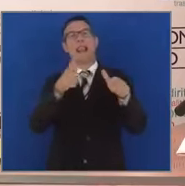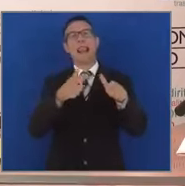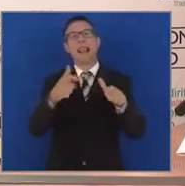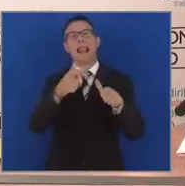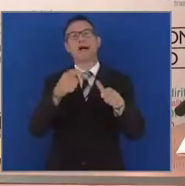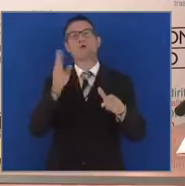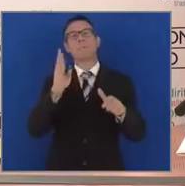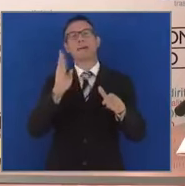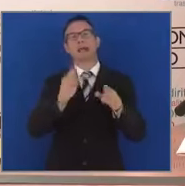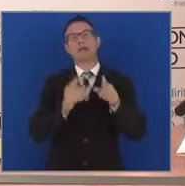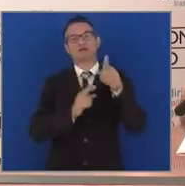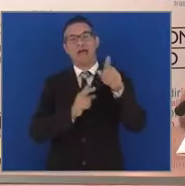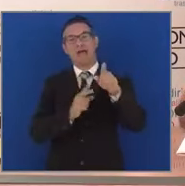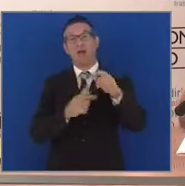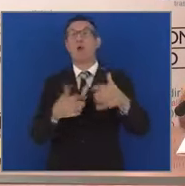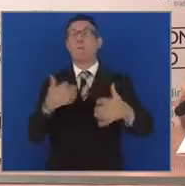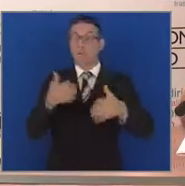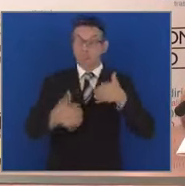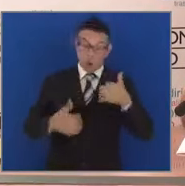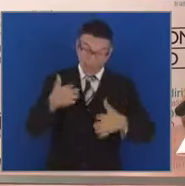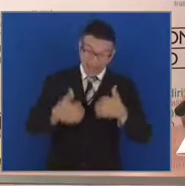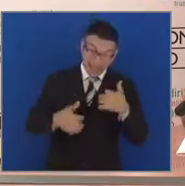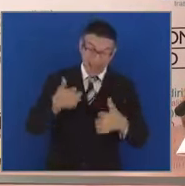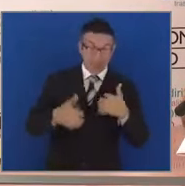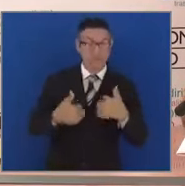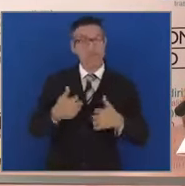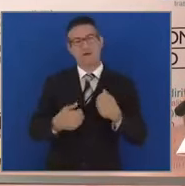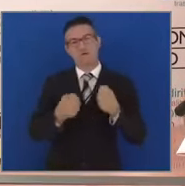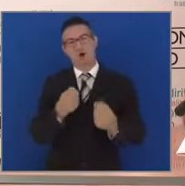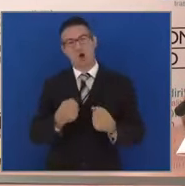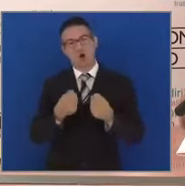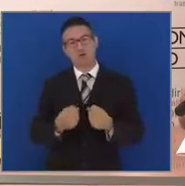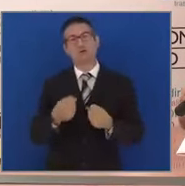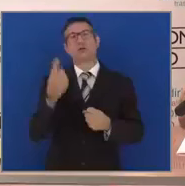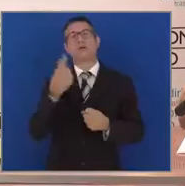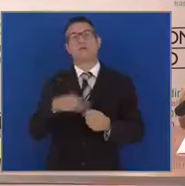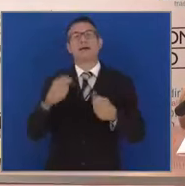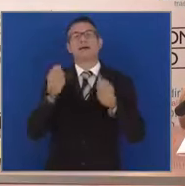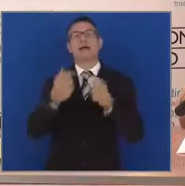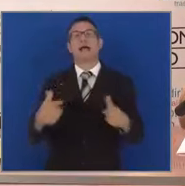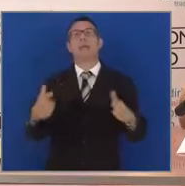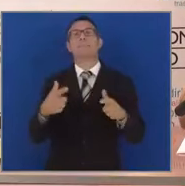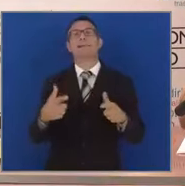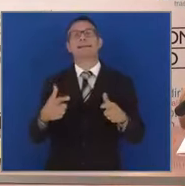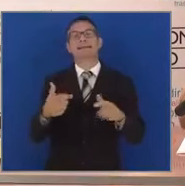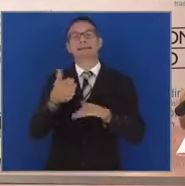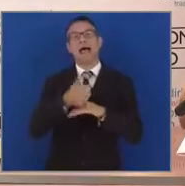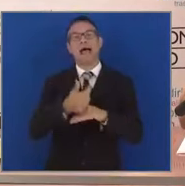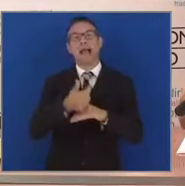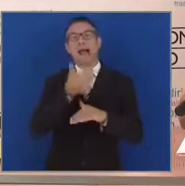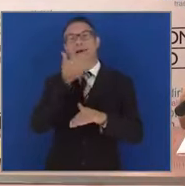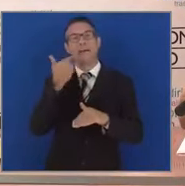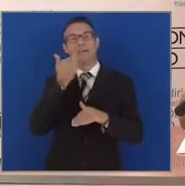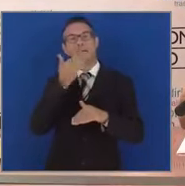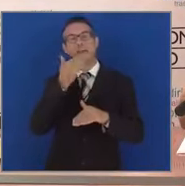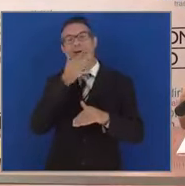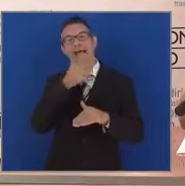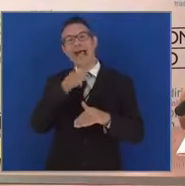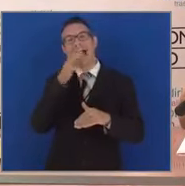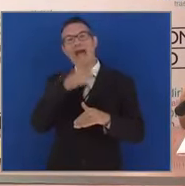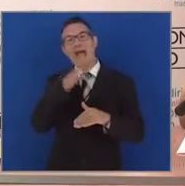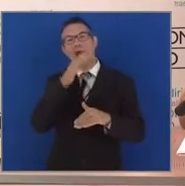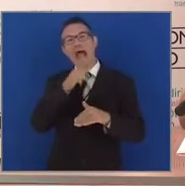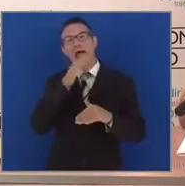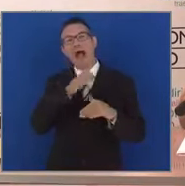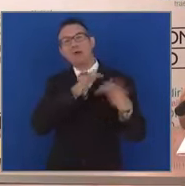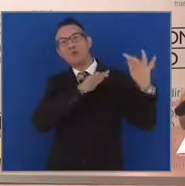le polemiche feroci rispetto alla follia che la capitale d'Italia non avesse un approvvigionamento idrico degno di una capitale.